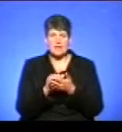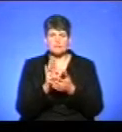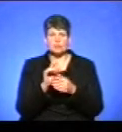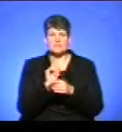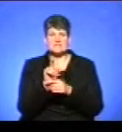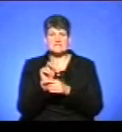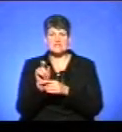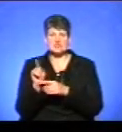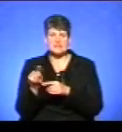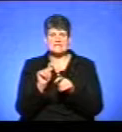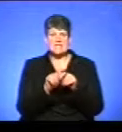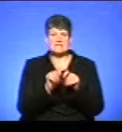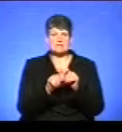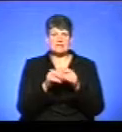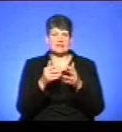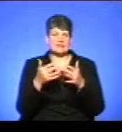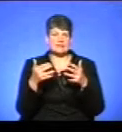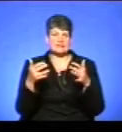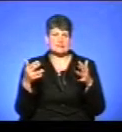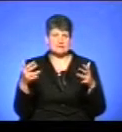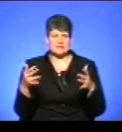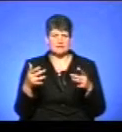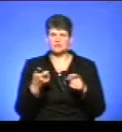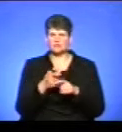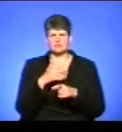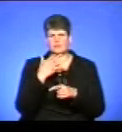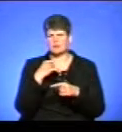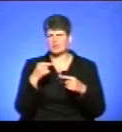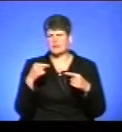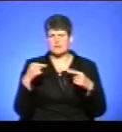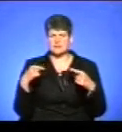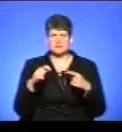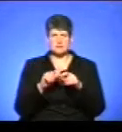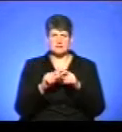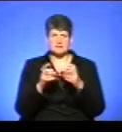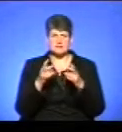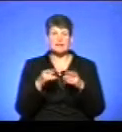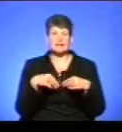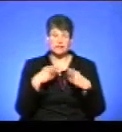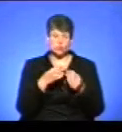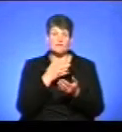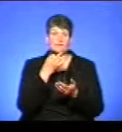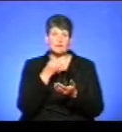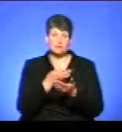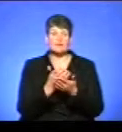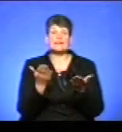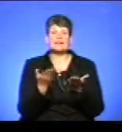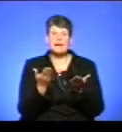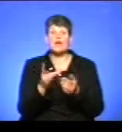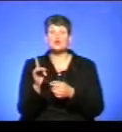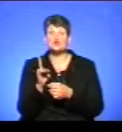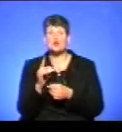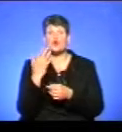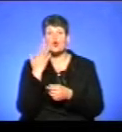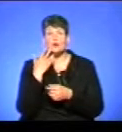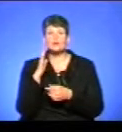відповідні експертизи, там дуже багато різноманітних експертиз, які дадуть відповідь, де, що, коли було,